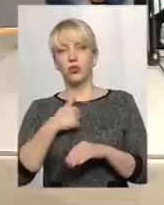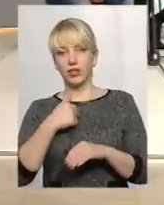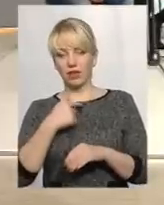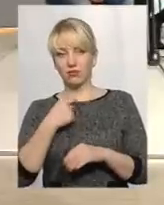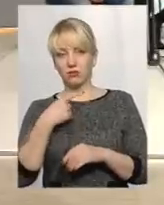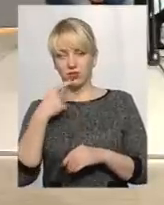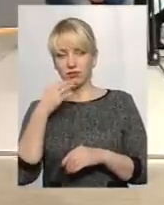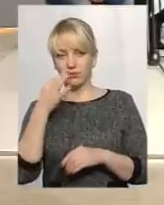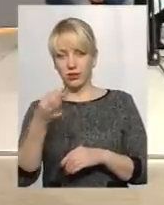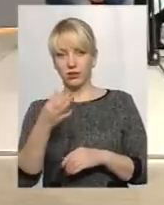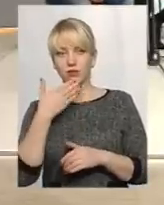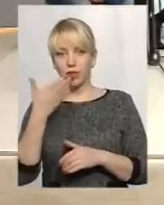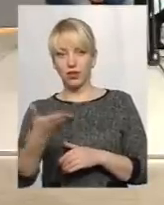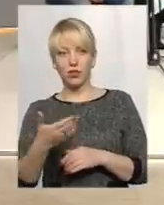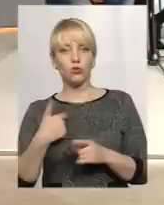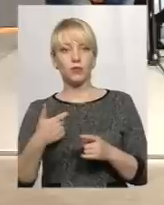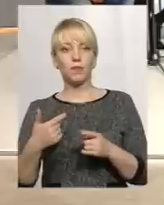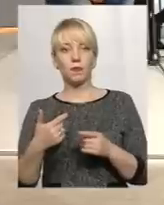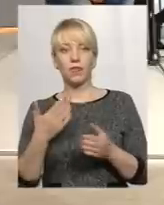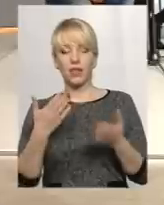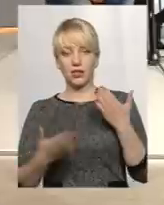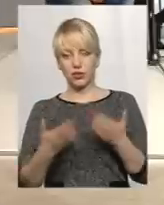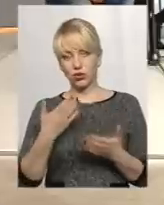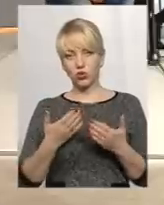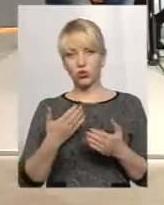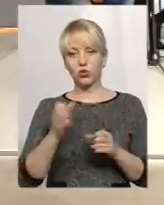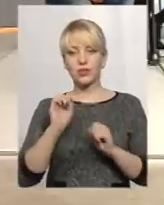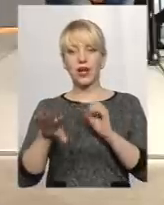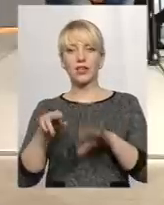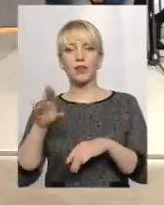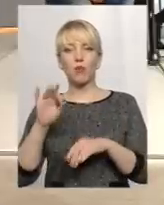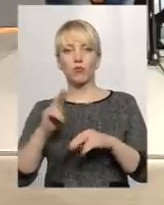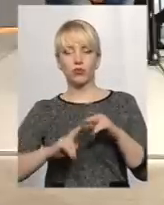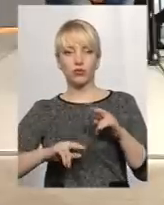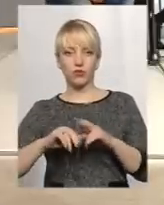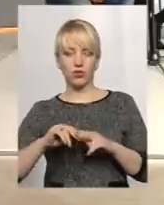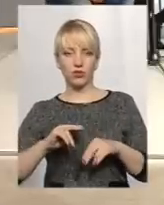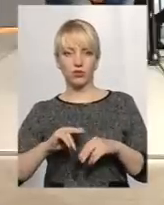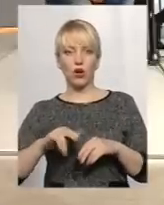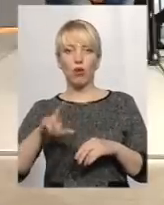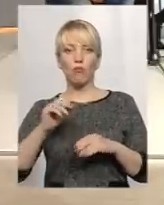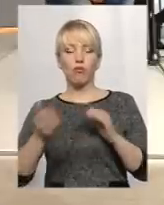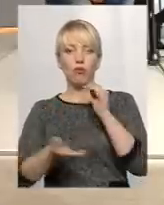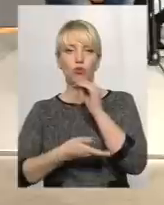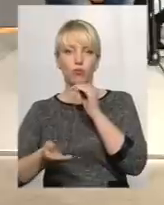скажіть, будь ласка, а якщо закиди по будівництву, по рубках,